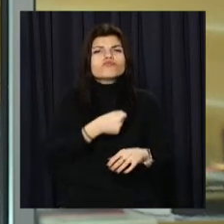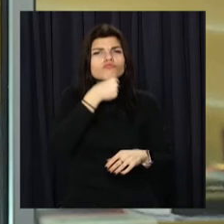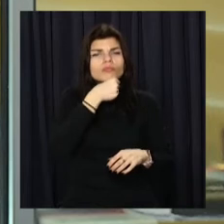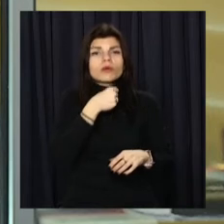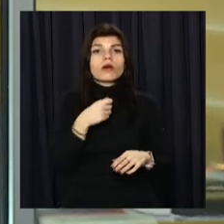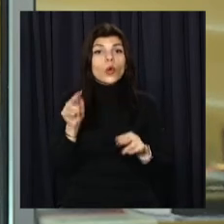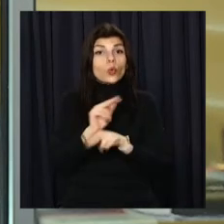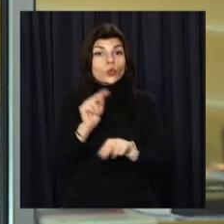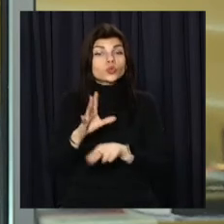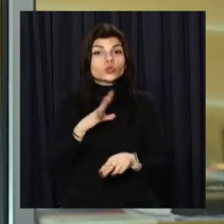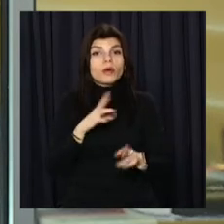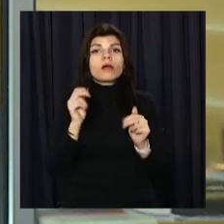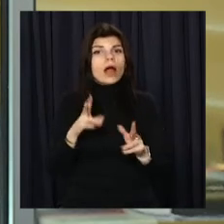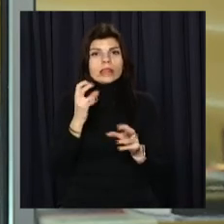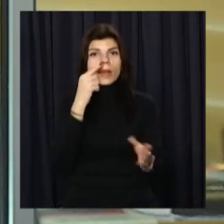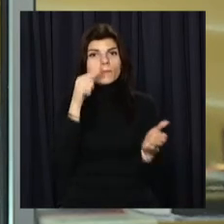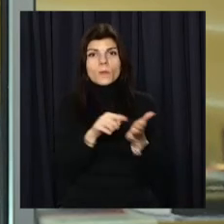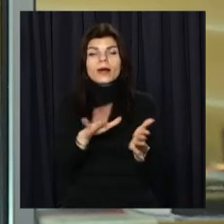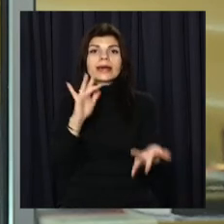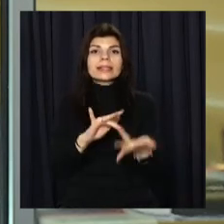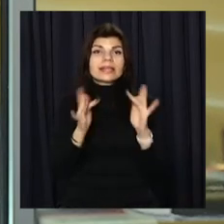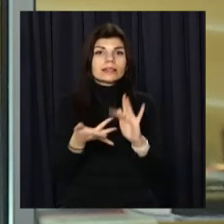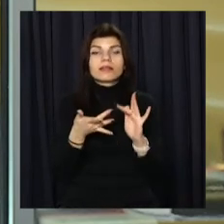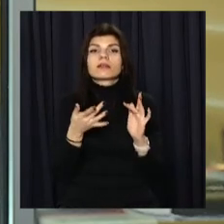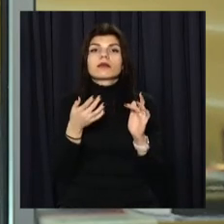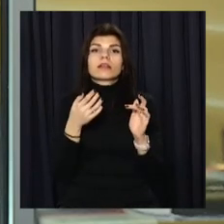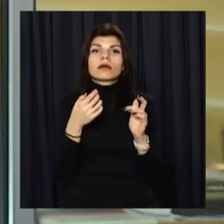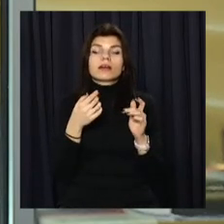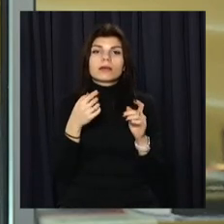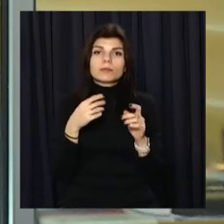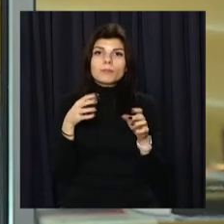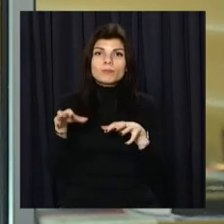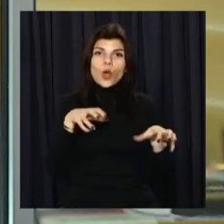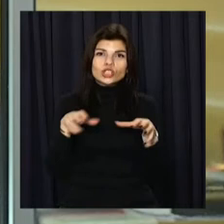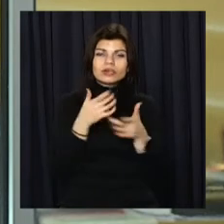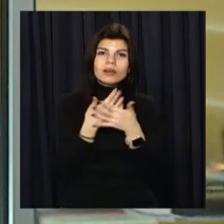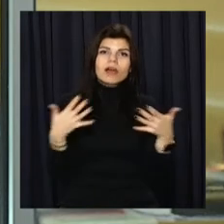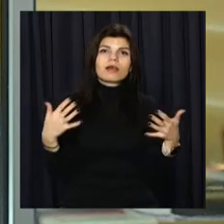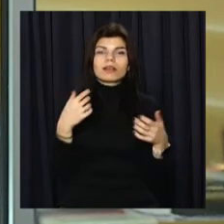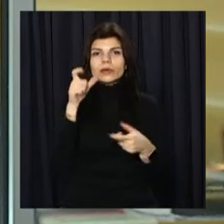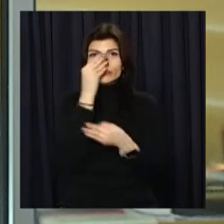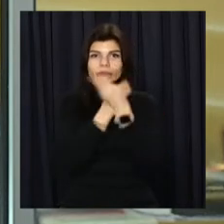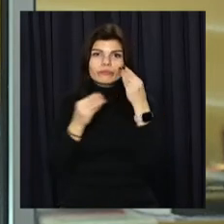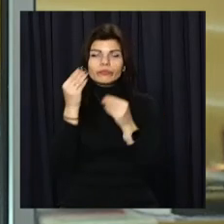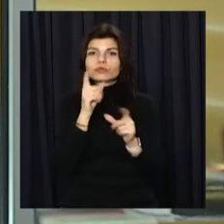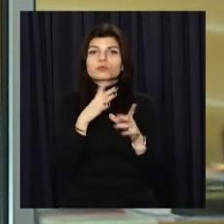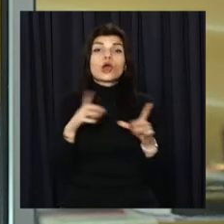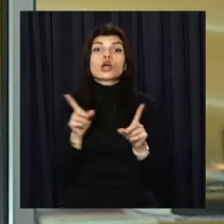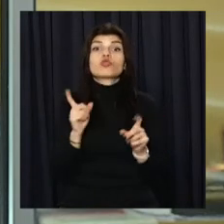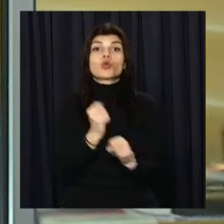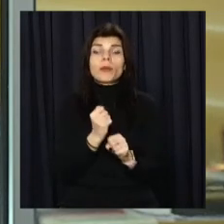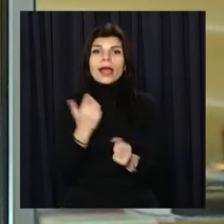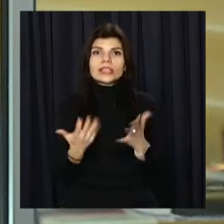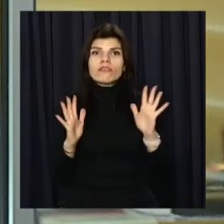гачок зловмісників в інтернеті. Пенсіонерам розповіли, як не натрапити на афористів та що робити, якщо це